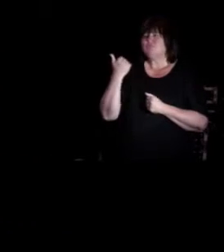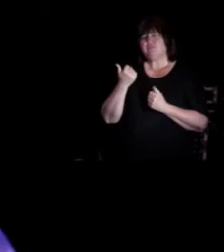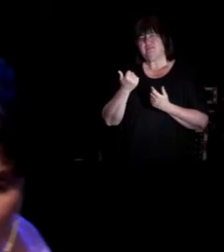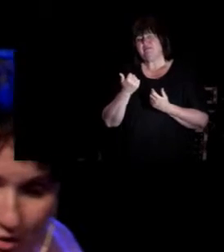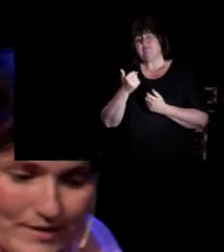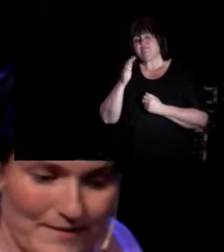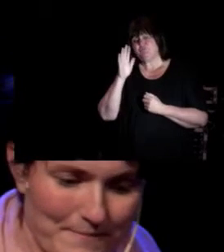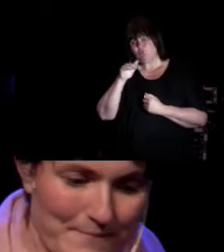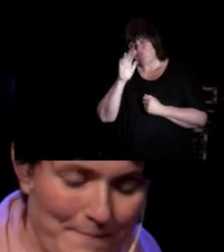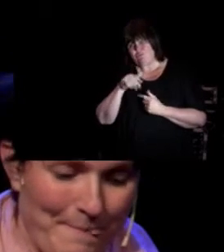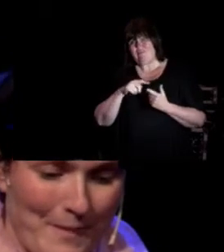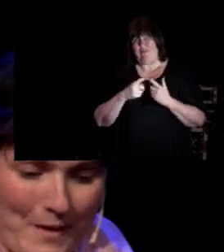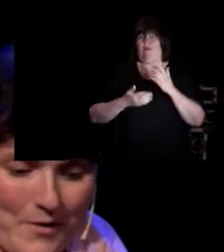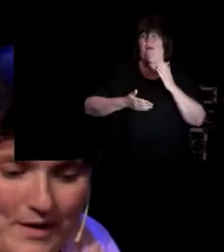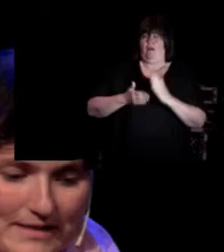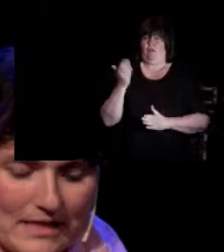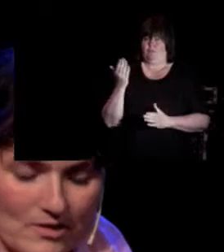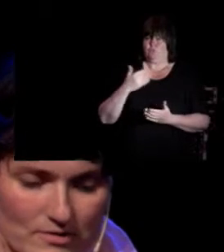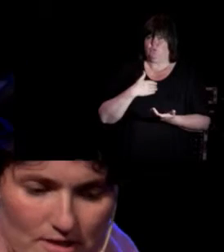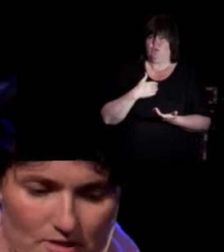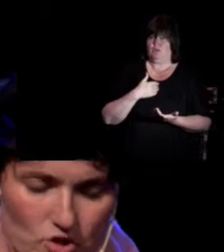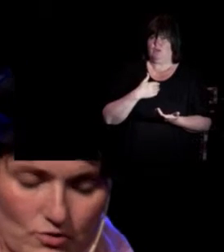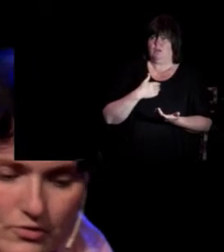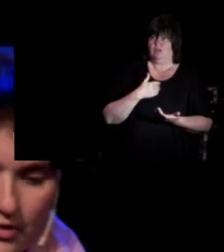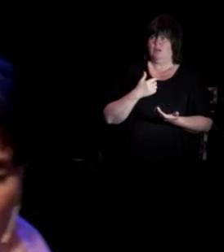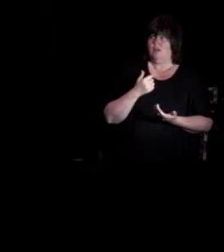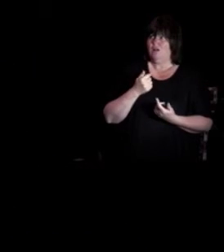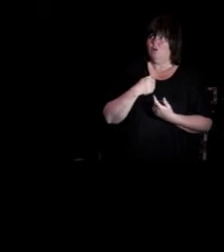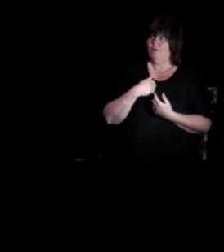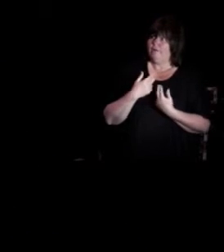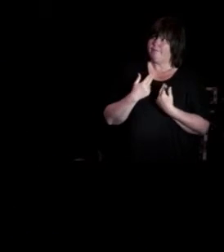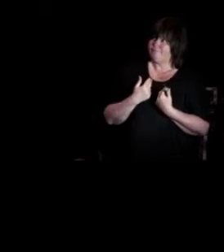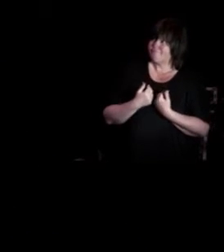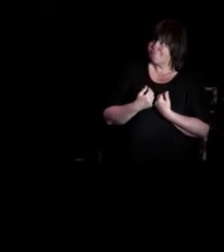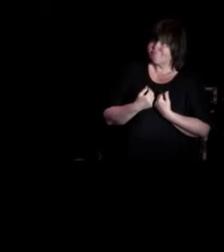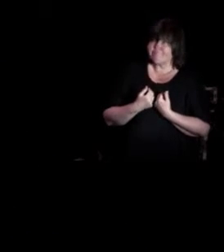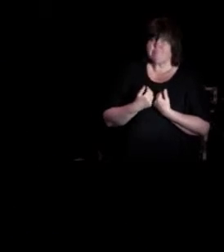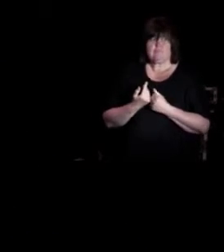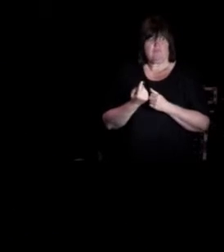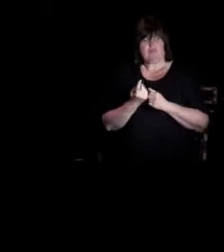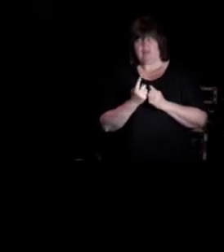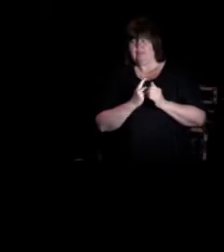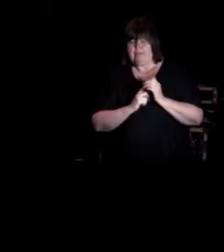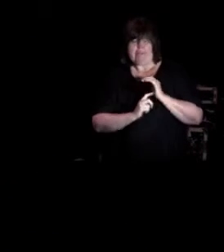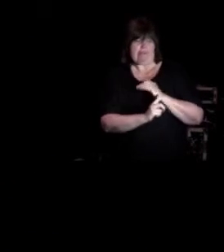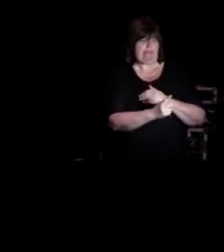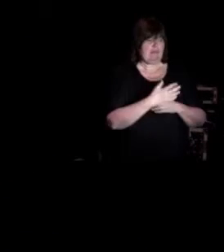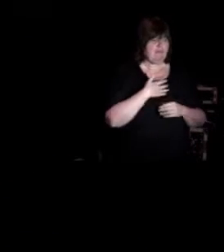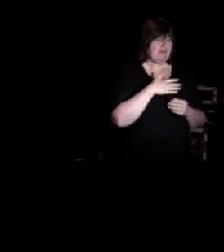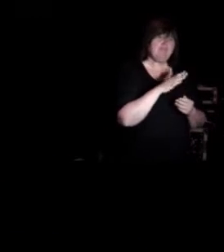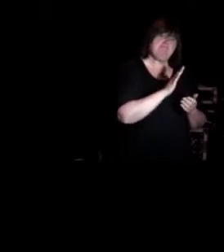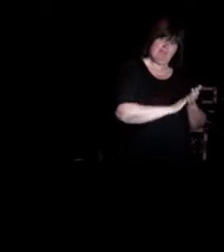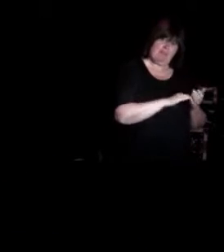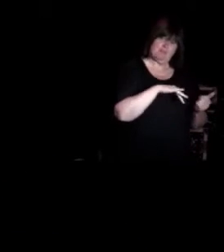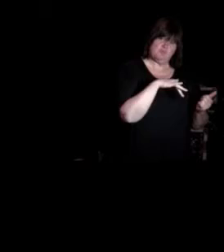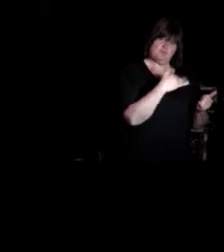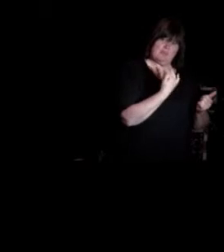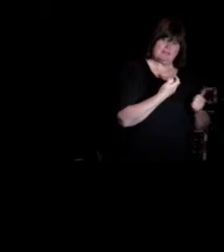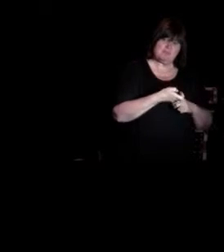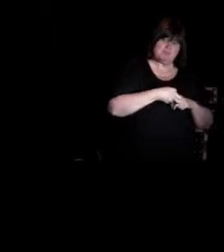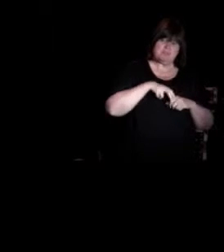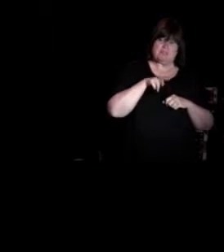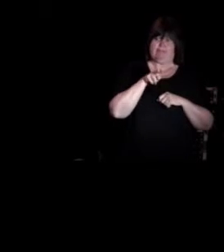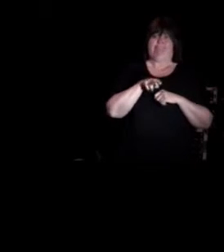og avsluttet. Og jeg gikk ganske slukøret inn til medstudenten min som hadde suttet og overvært denne